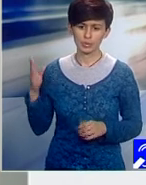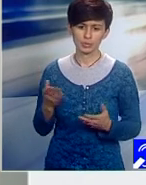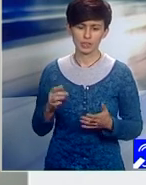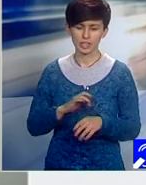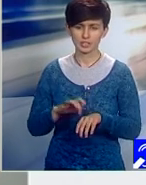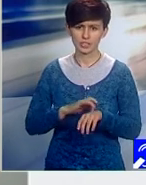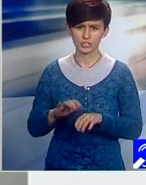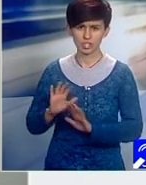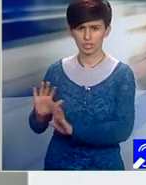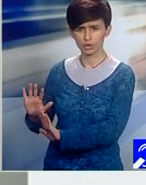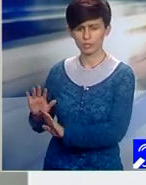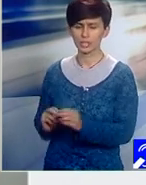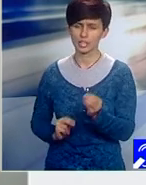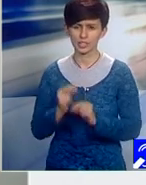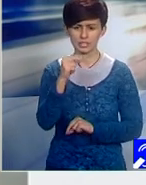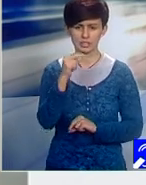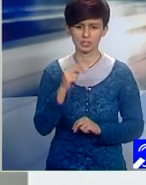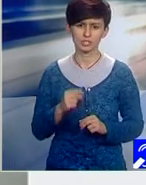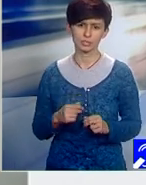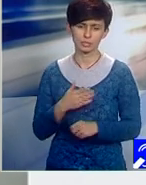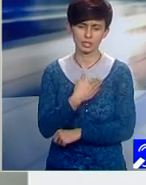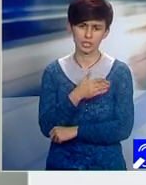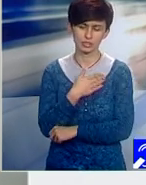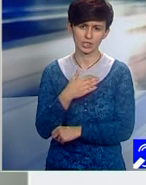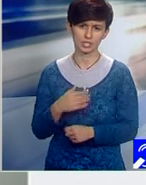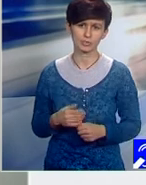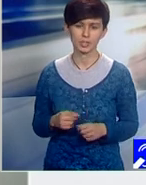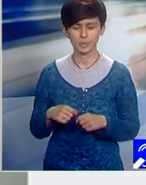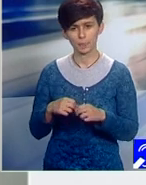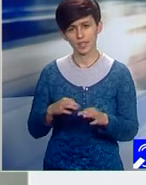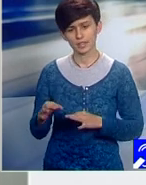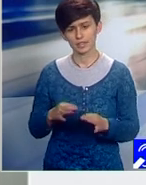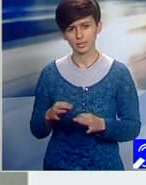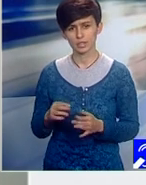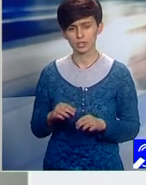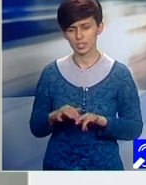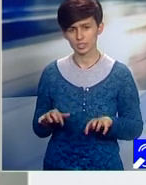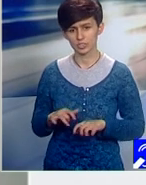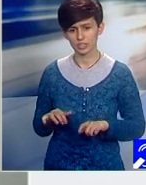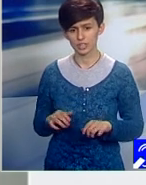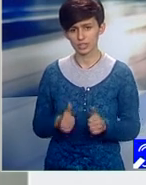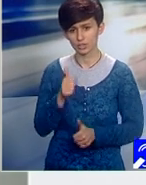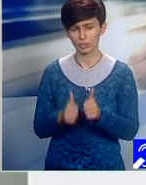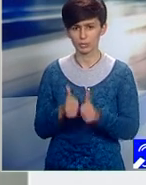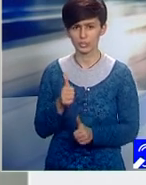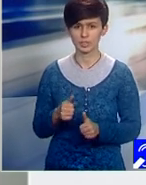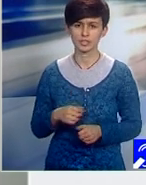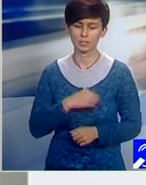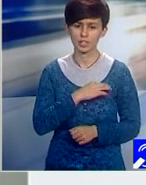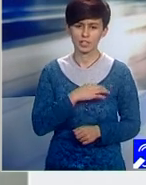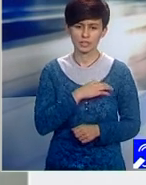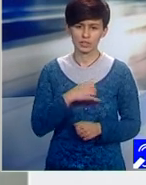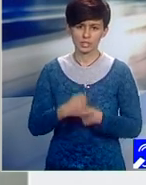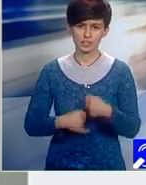încearcă combaterea extremismului naționalist prin metode digitale în cadrul unei competiții Universitare